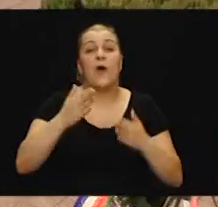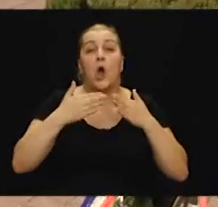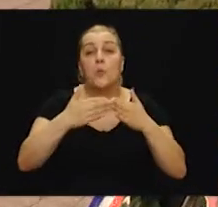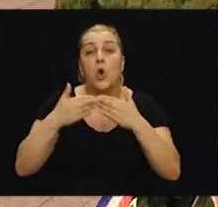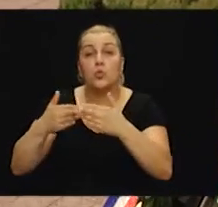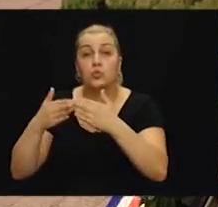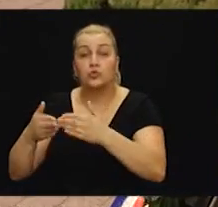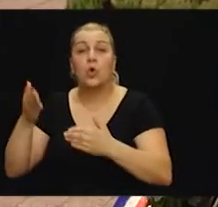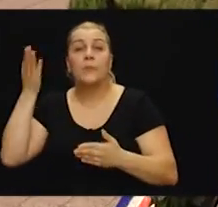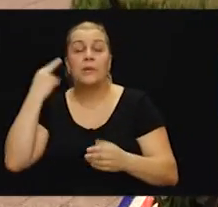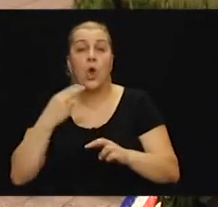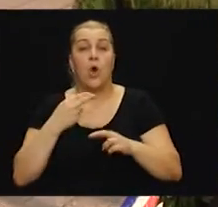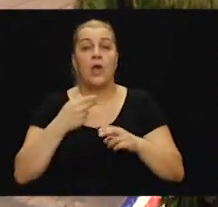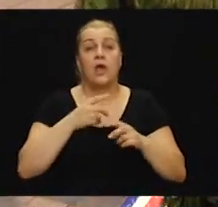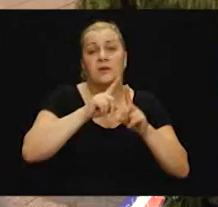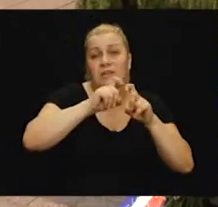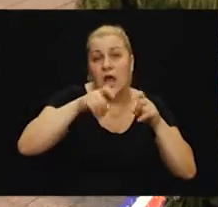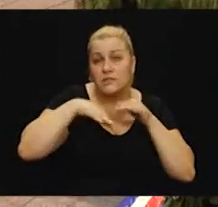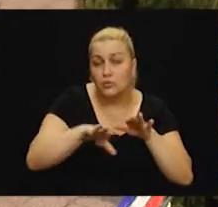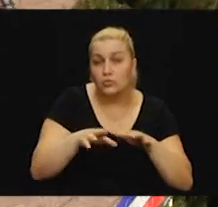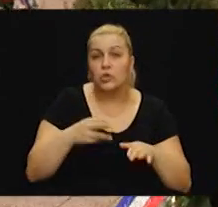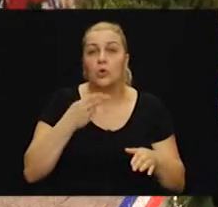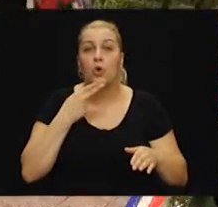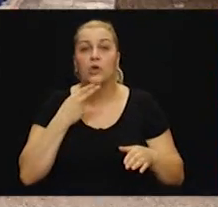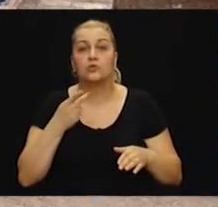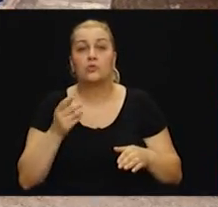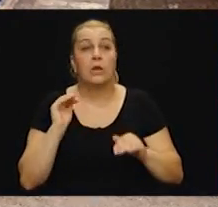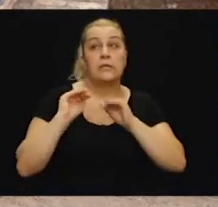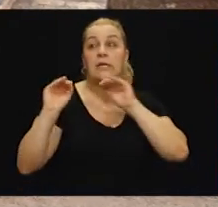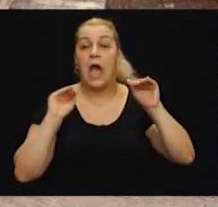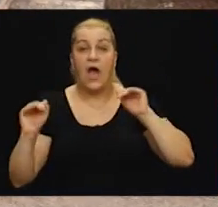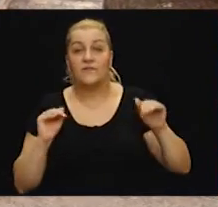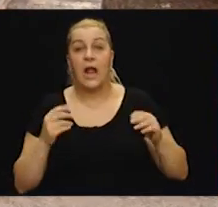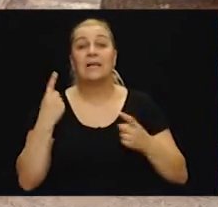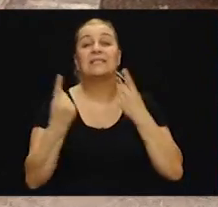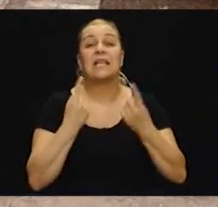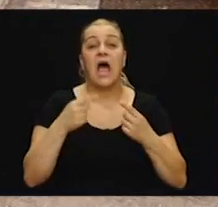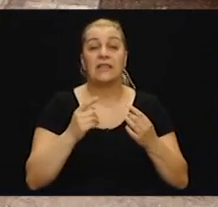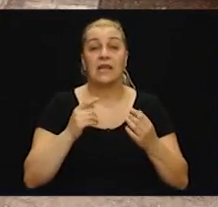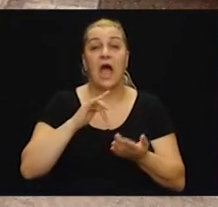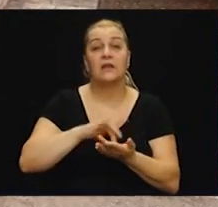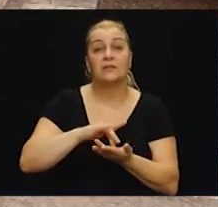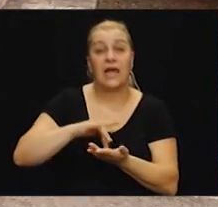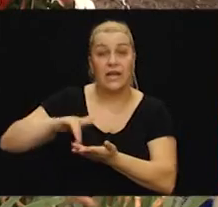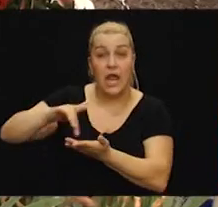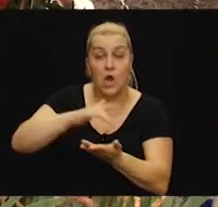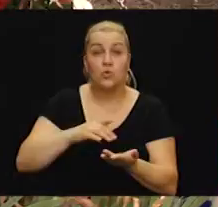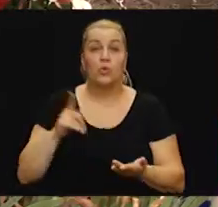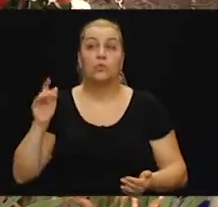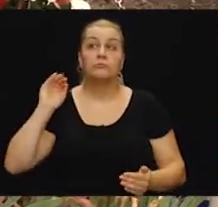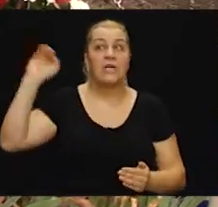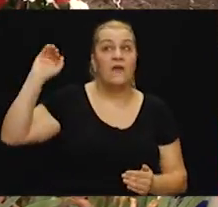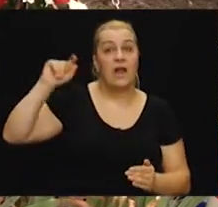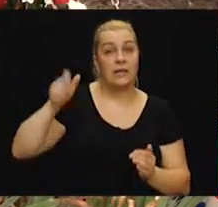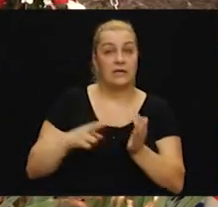bilo kosovaca, bilo je ljudi koji su javljali stanje na terenu, jakoj sili